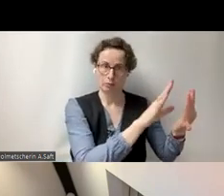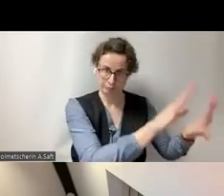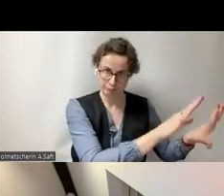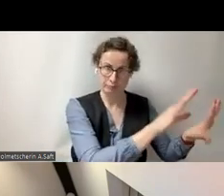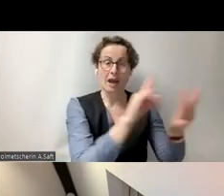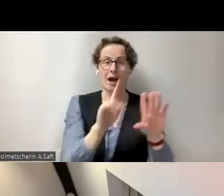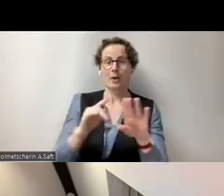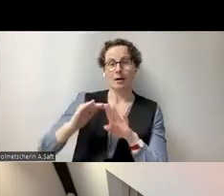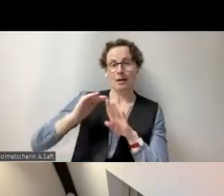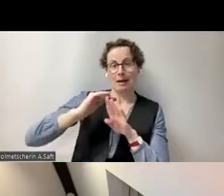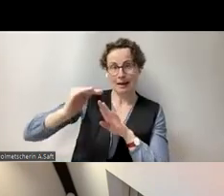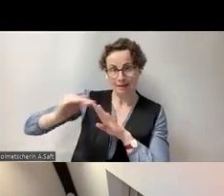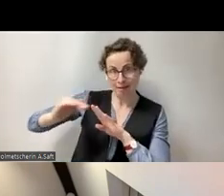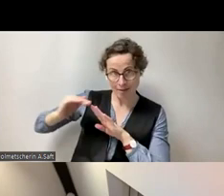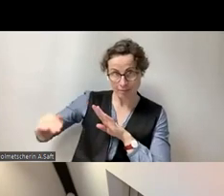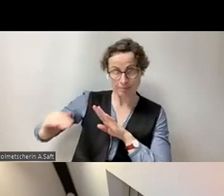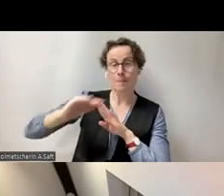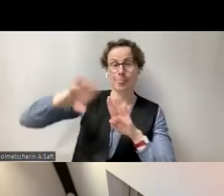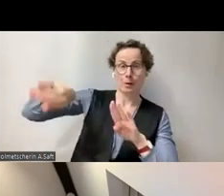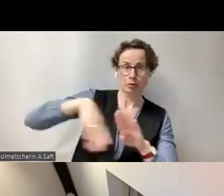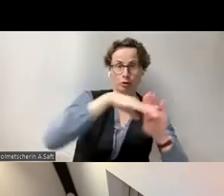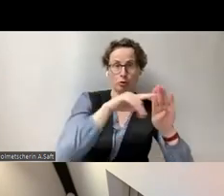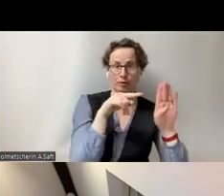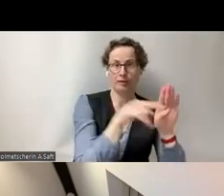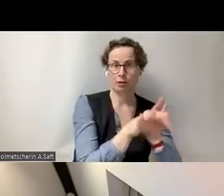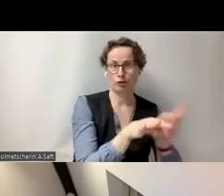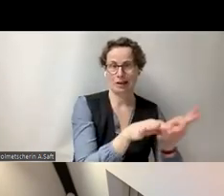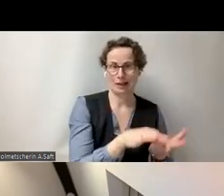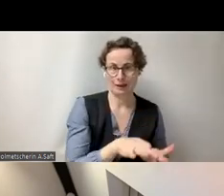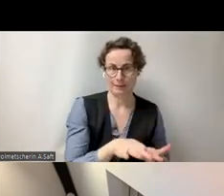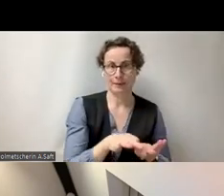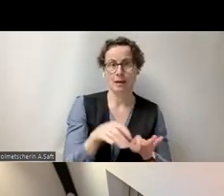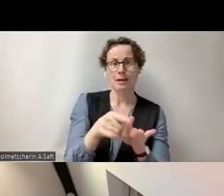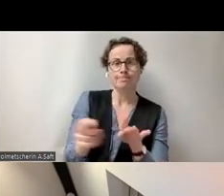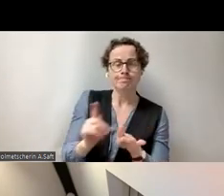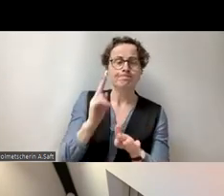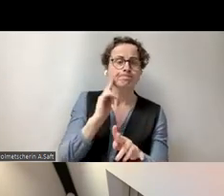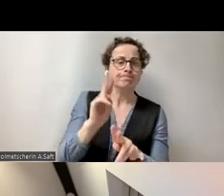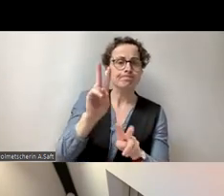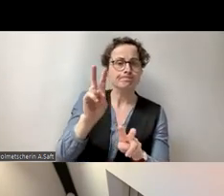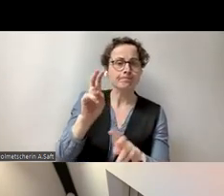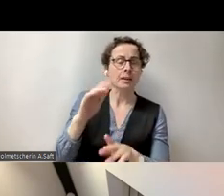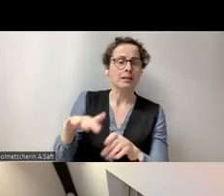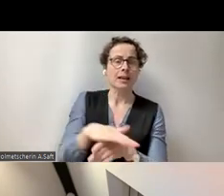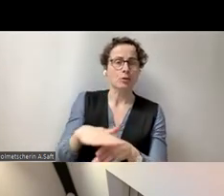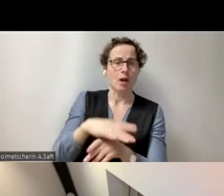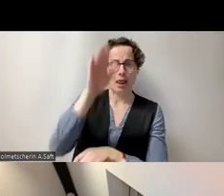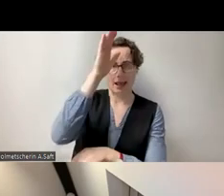sogenannten nationalen Experten. In kleinen Ländern gibt es nur einen,